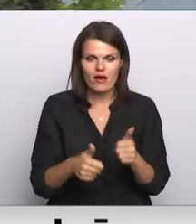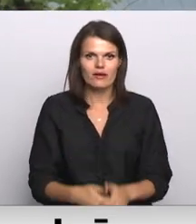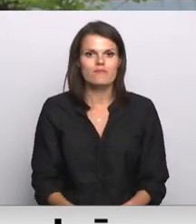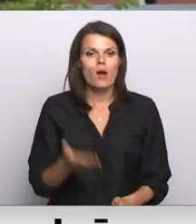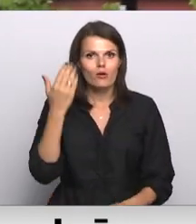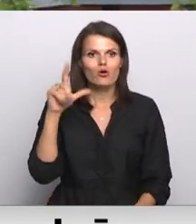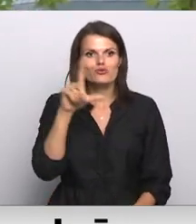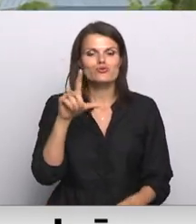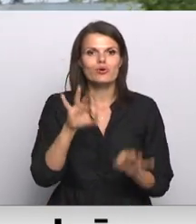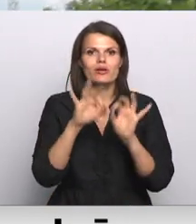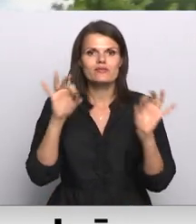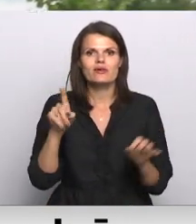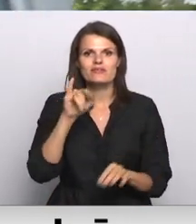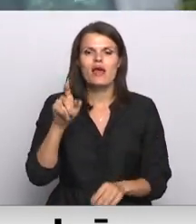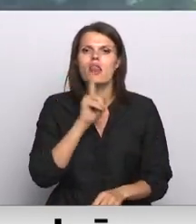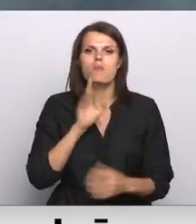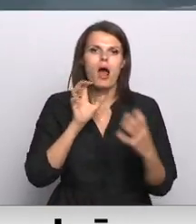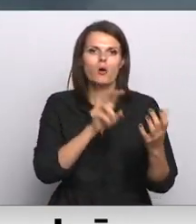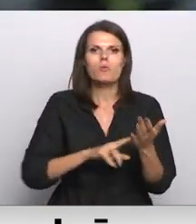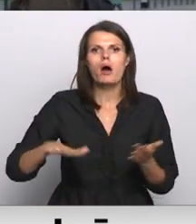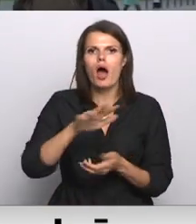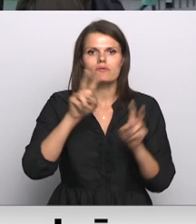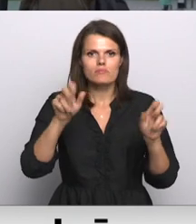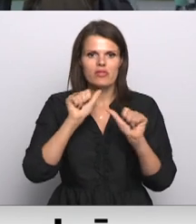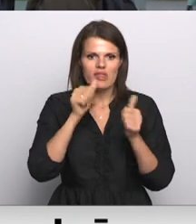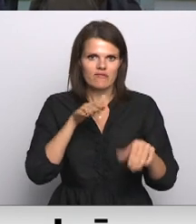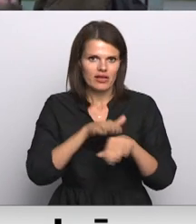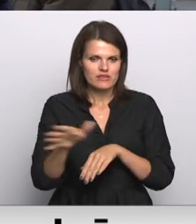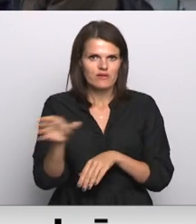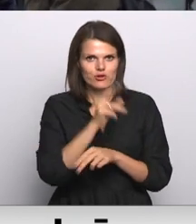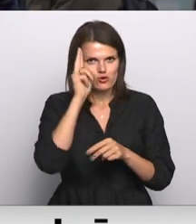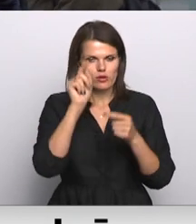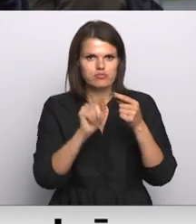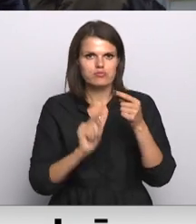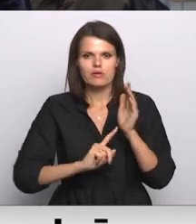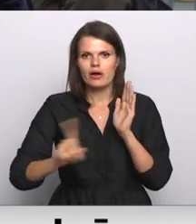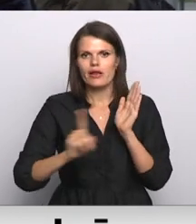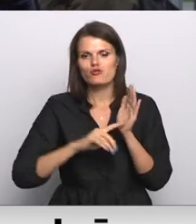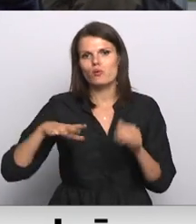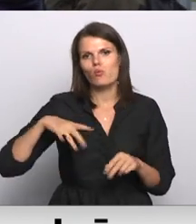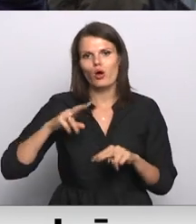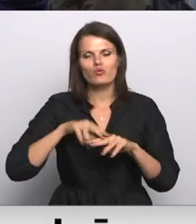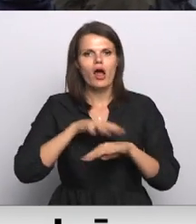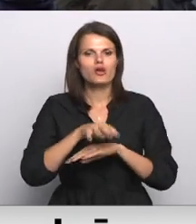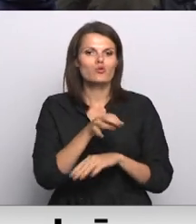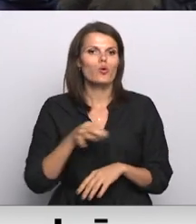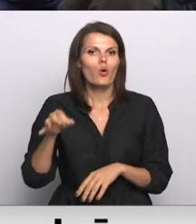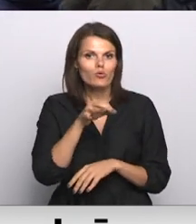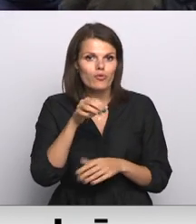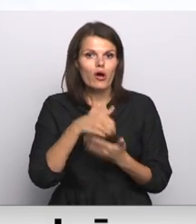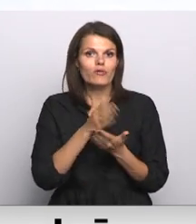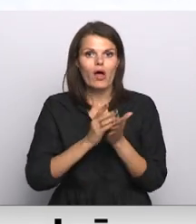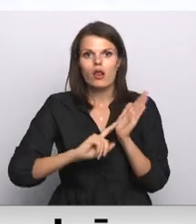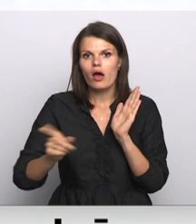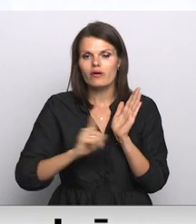Kopš jūlijas sākumas jāliepājas autobusu parks nespēja izpildīt visus solītos pasažieru reizes ogras un aizkrauklas novadā. Daļa